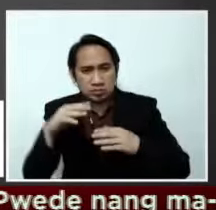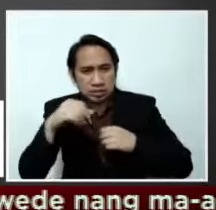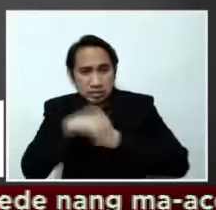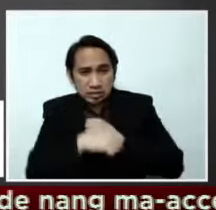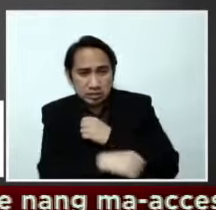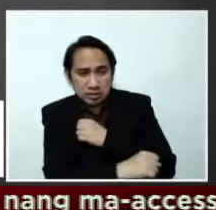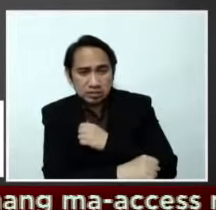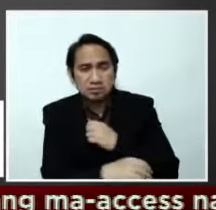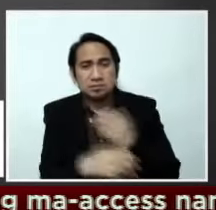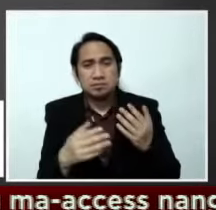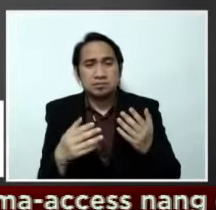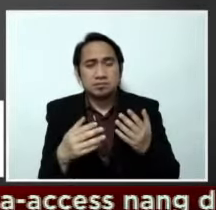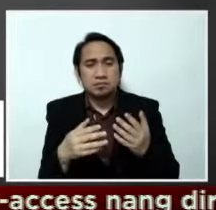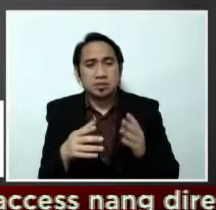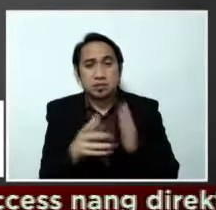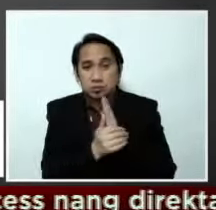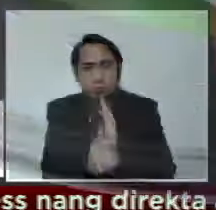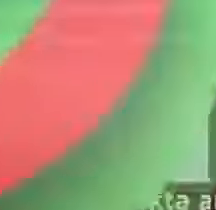ng UP.